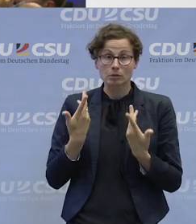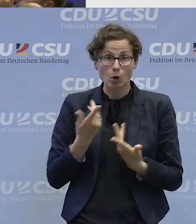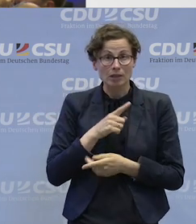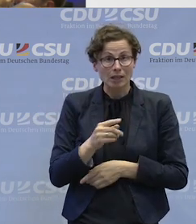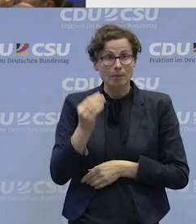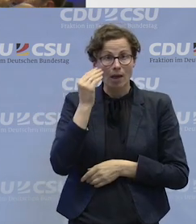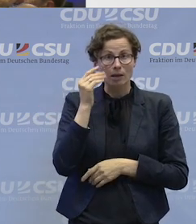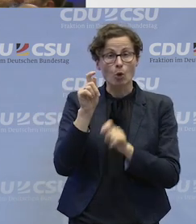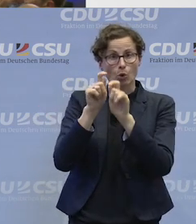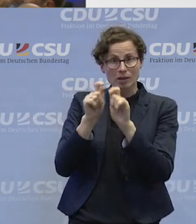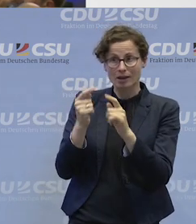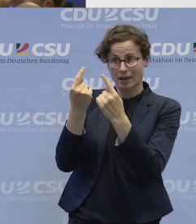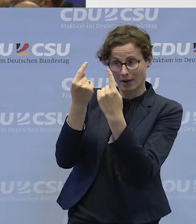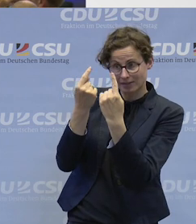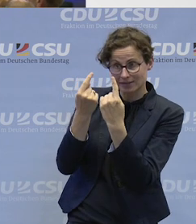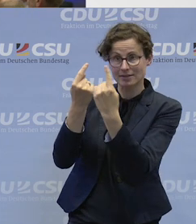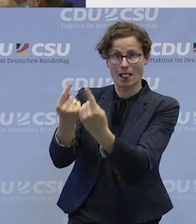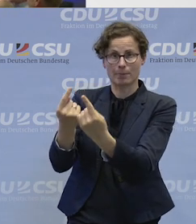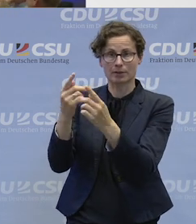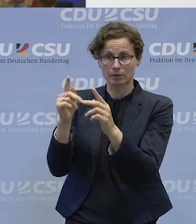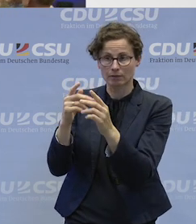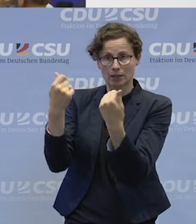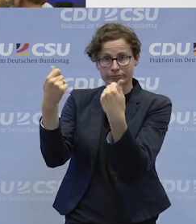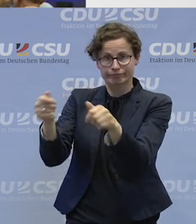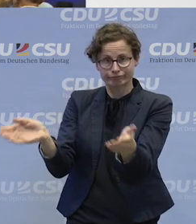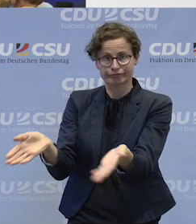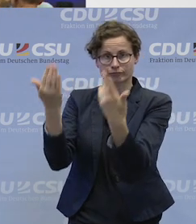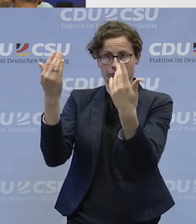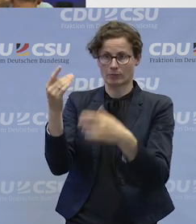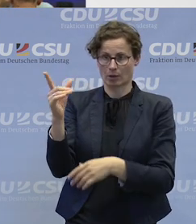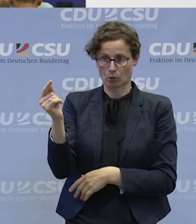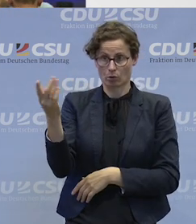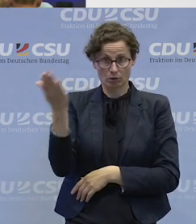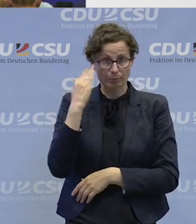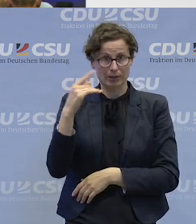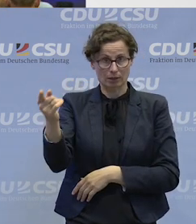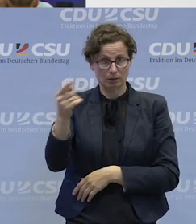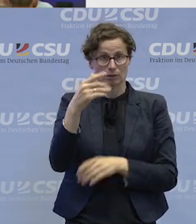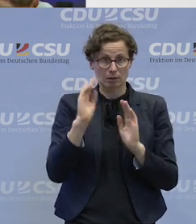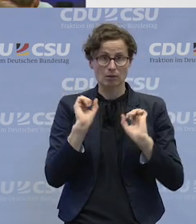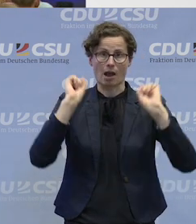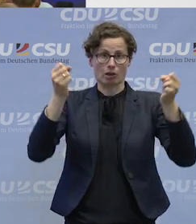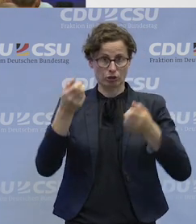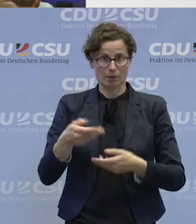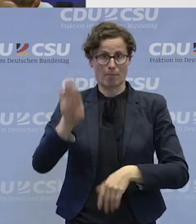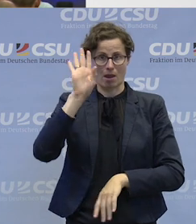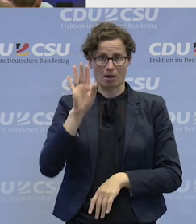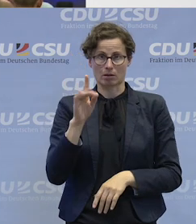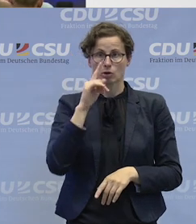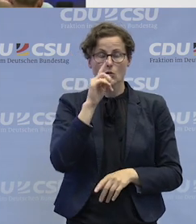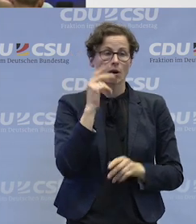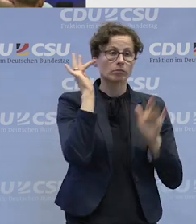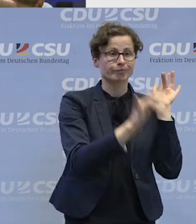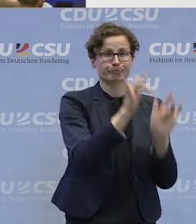Unternehmer ans Händchen genommen wurden, um zu sagen, hier Leute, das ist auch ein verdienstvolles Feld für euch. Engagiert euch mal da, nehmt Kontakt zu der